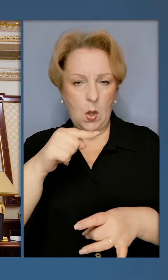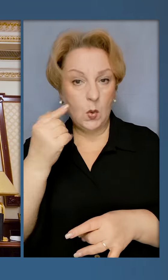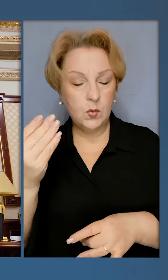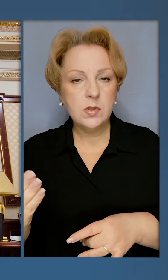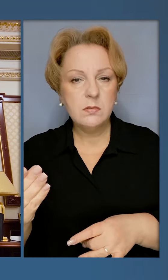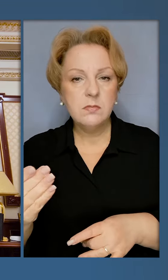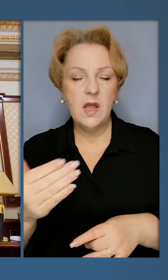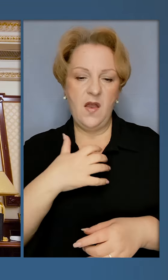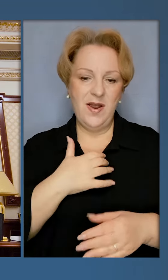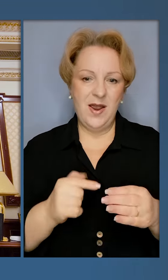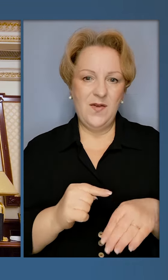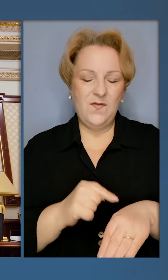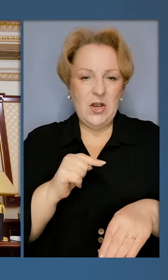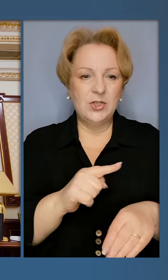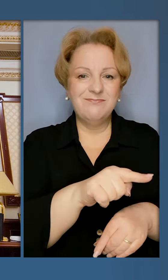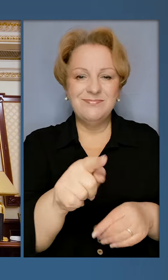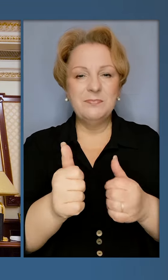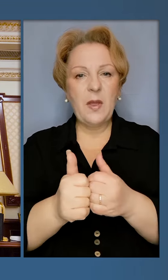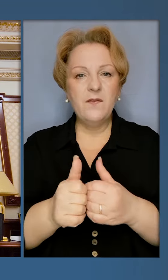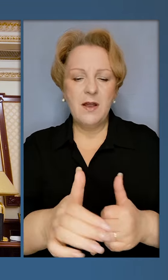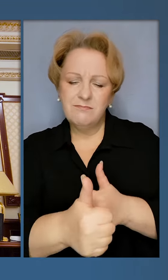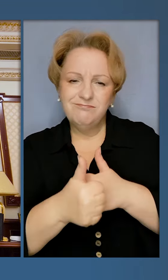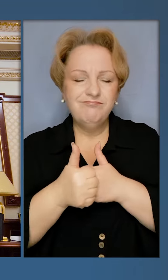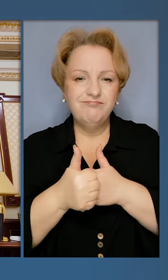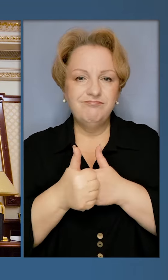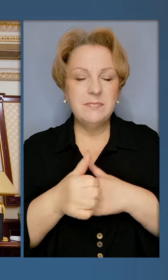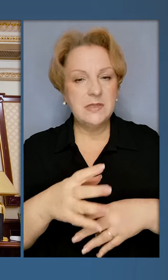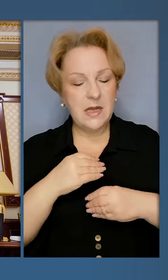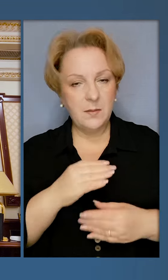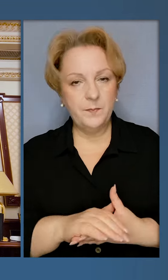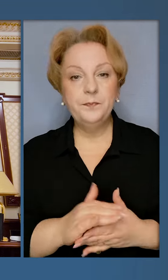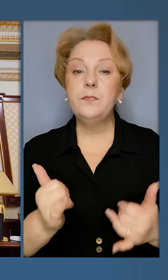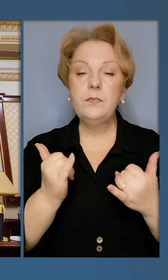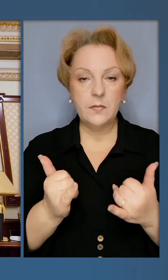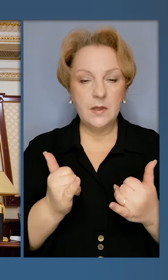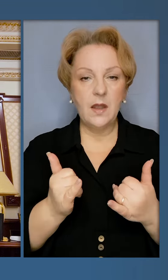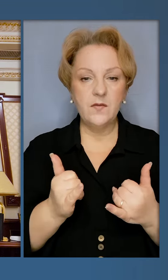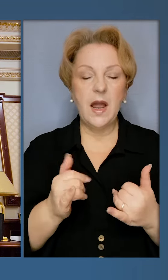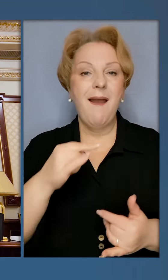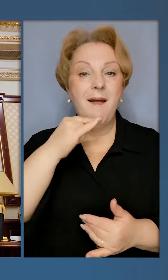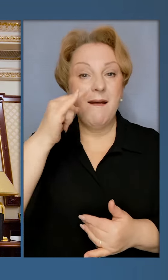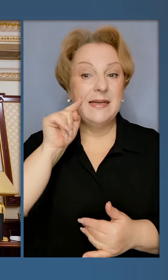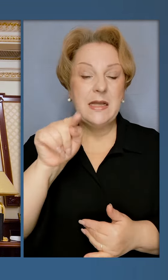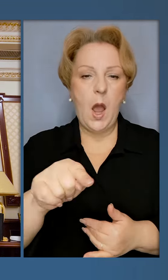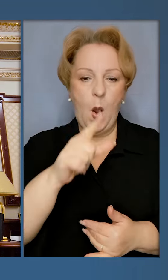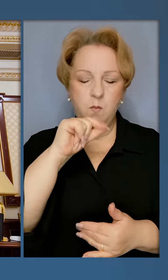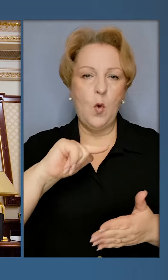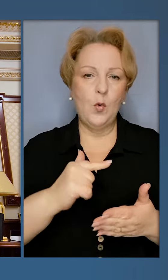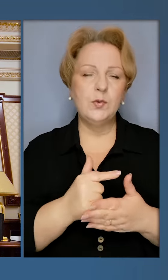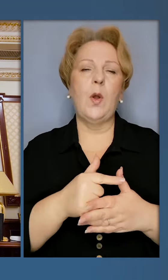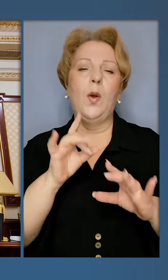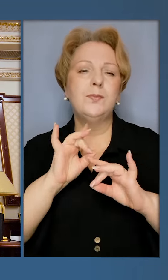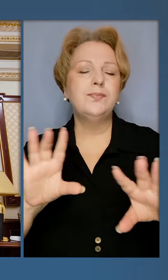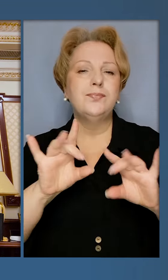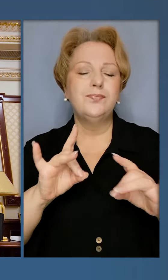важливо відчувати, що партнери з нами пліч-опліч. І сьогодні ж в Казахстані Путін знову